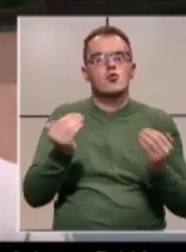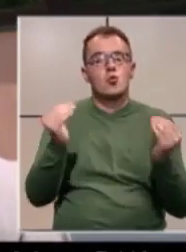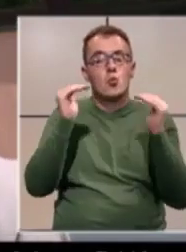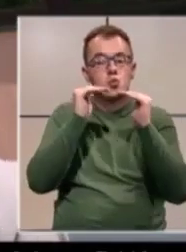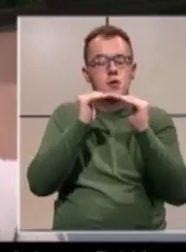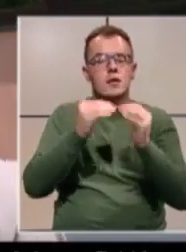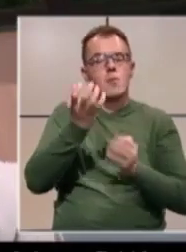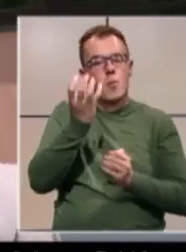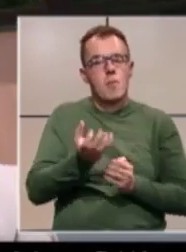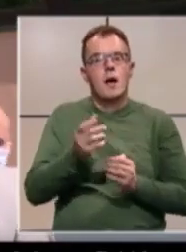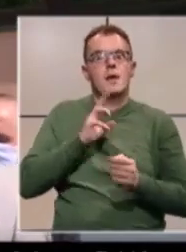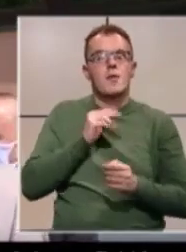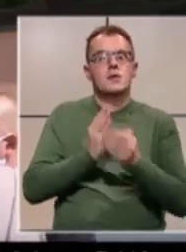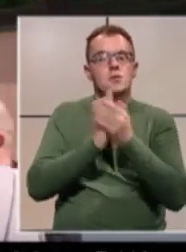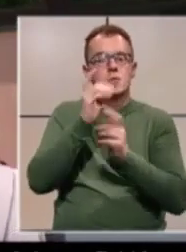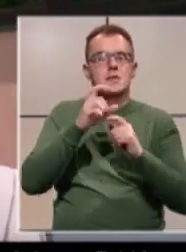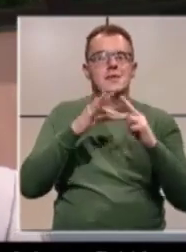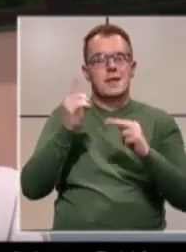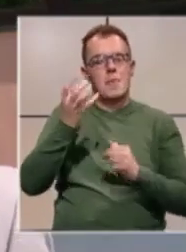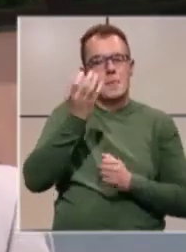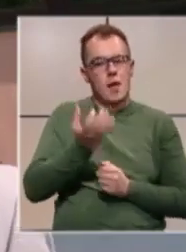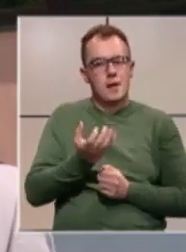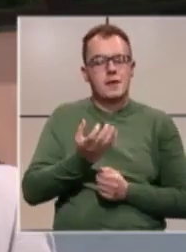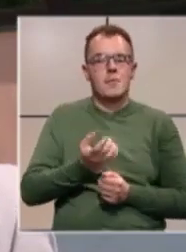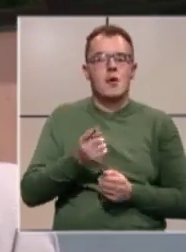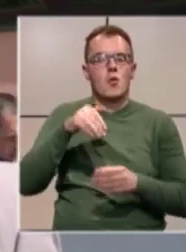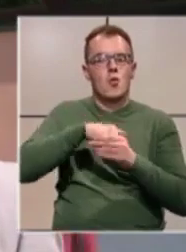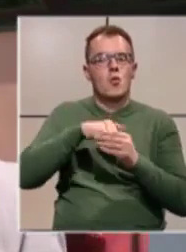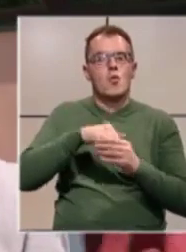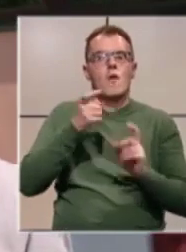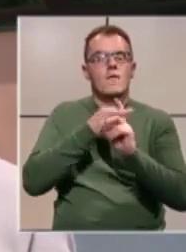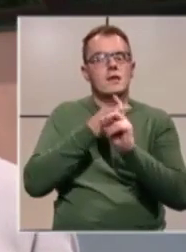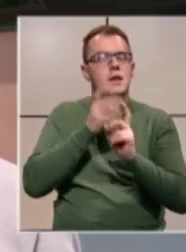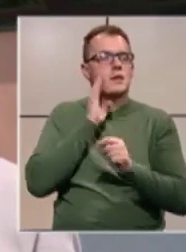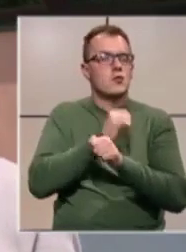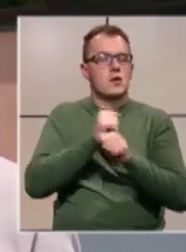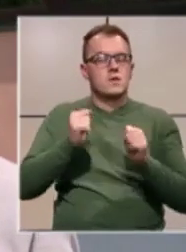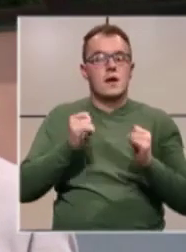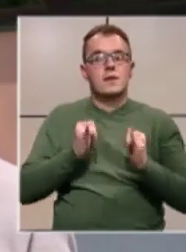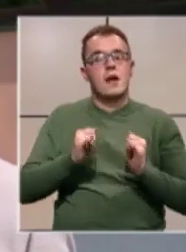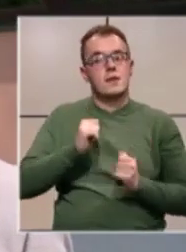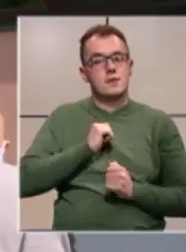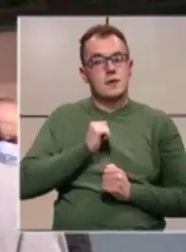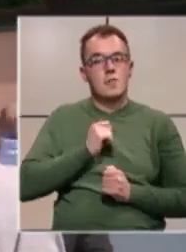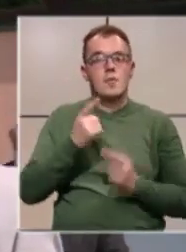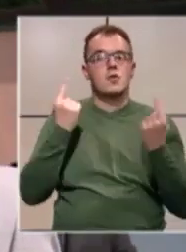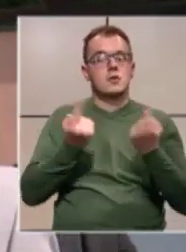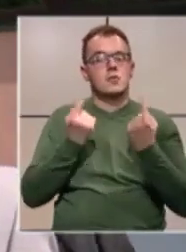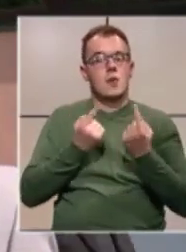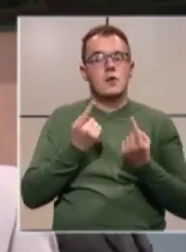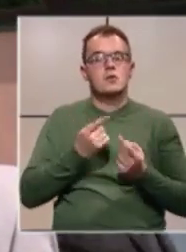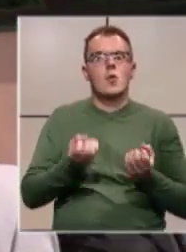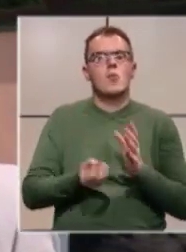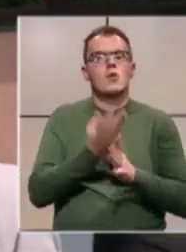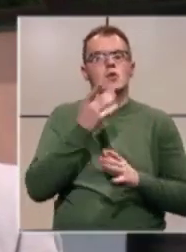plate politijskih službenika sa platama u Federaciji Bosne i Hercegovine. Danas imamo situaciju